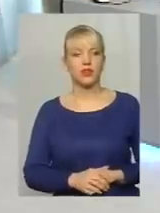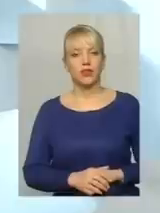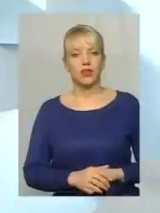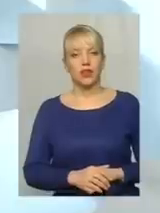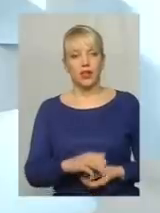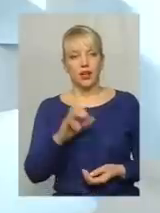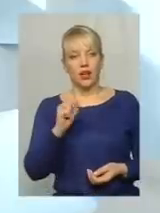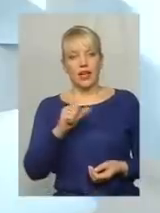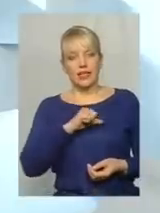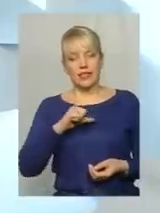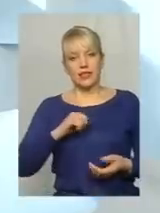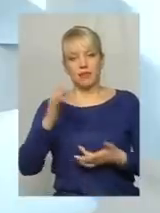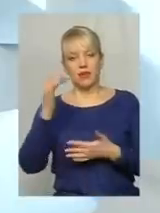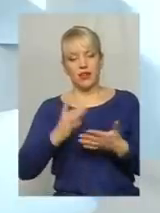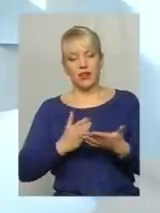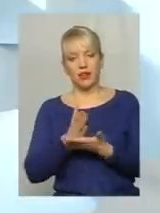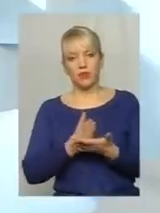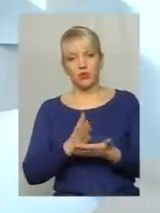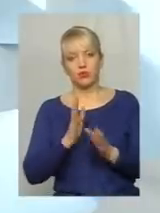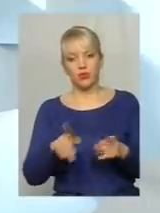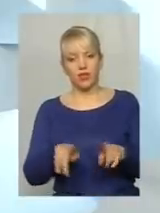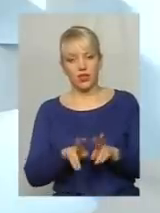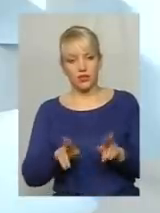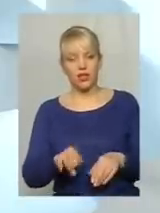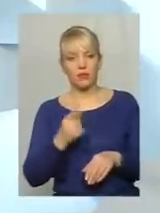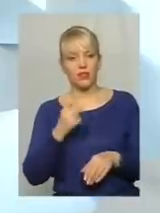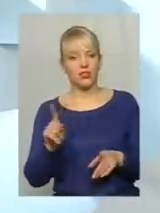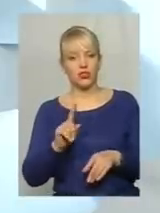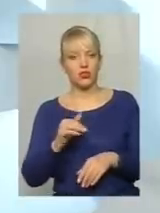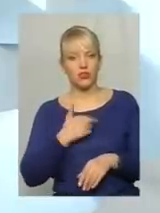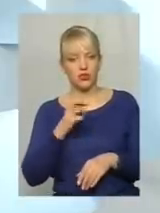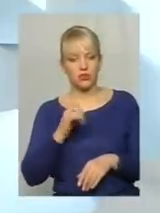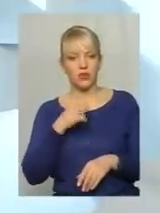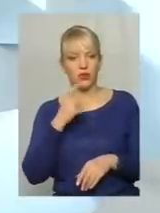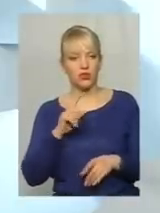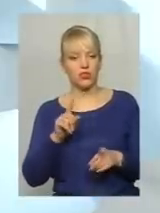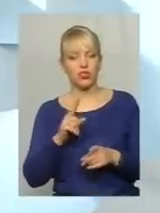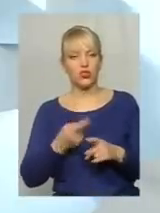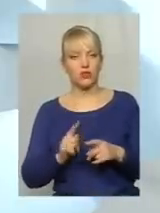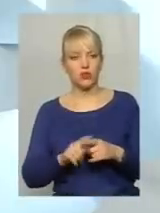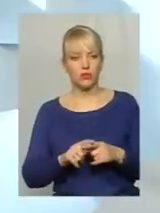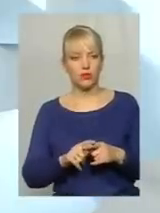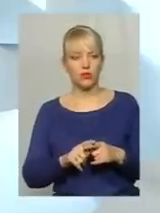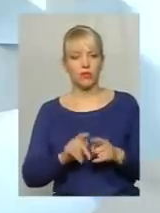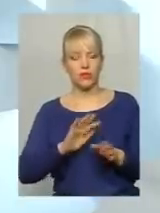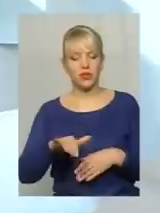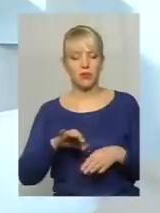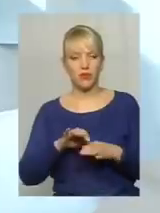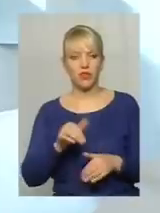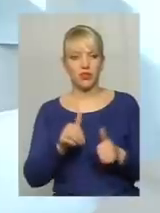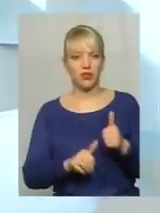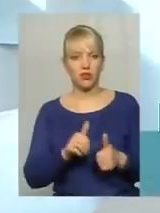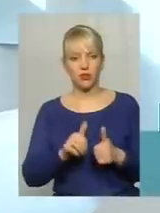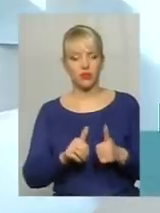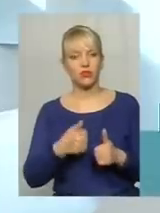Сам перелік послуг буде той самий. Єдине, що хотілося б наголосити, що ми в тому, після проведення конкурсу,